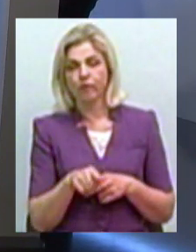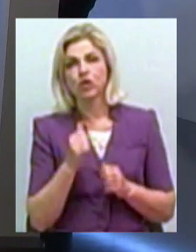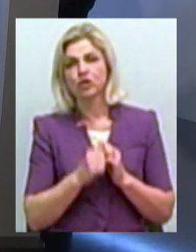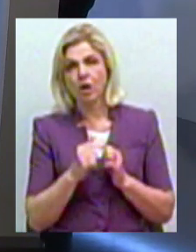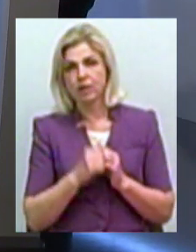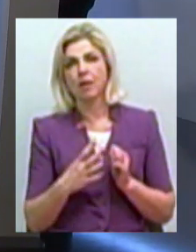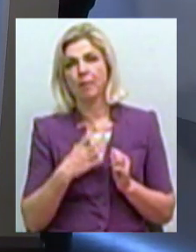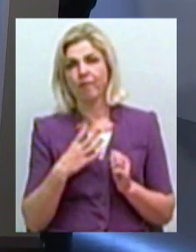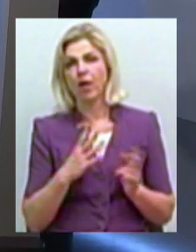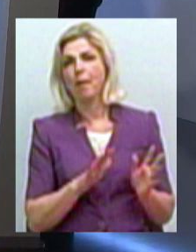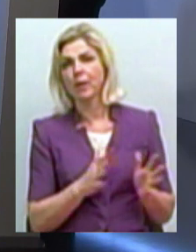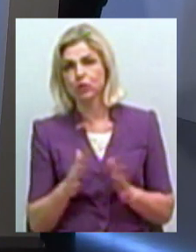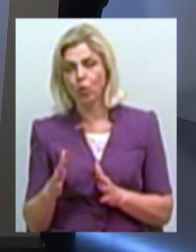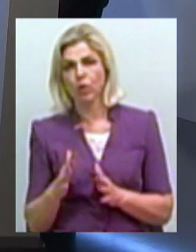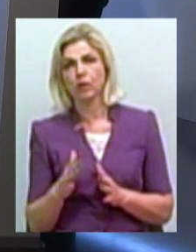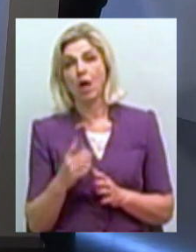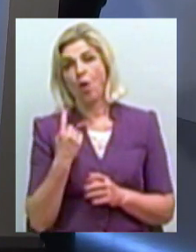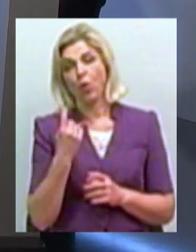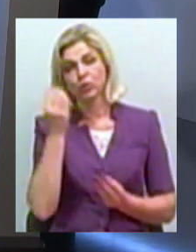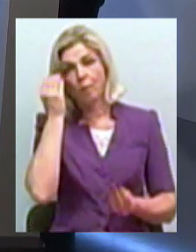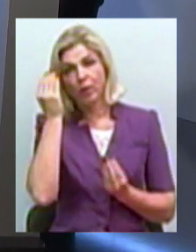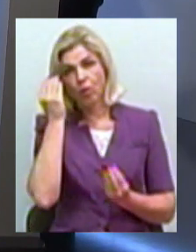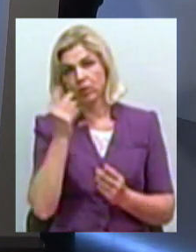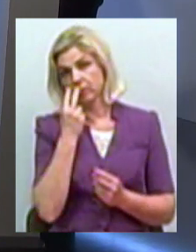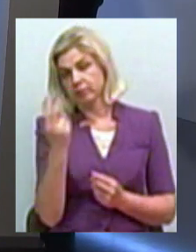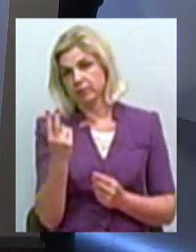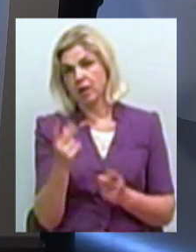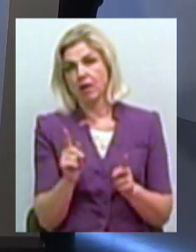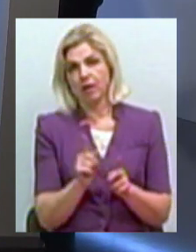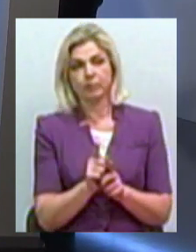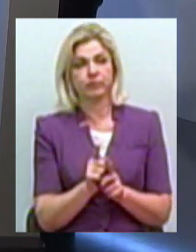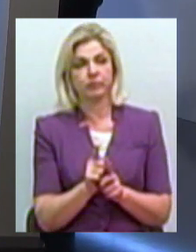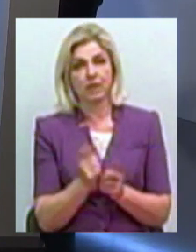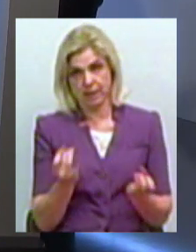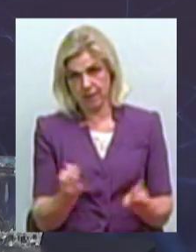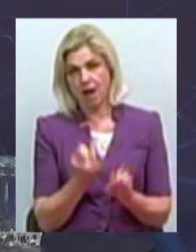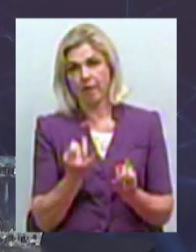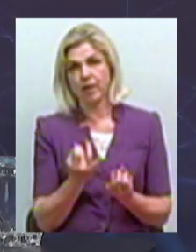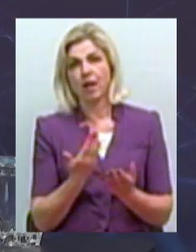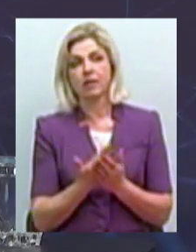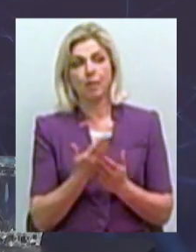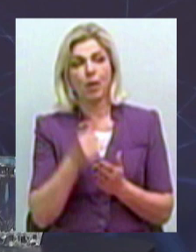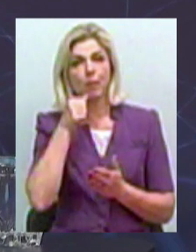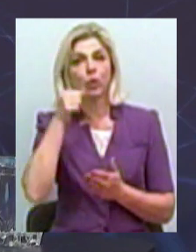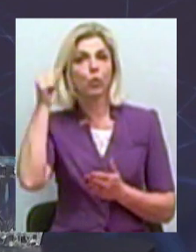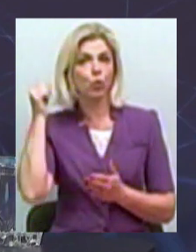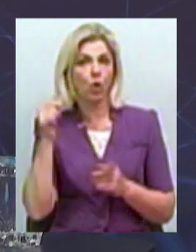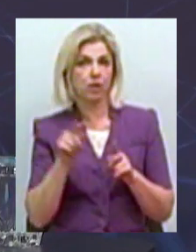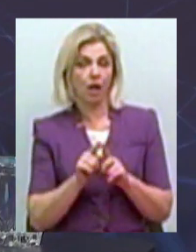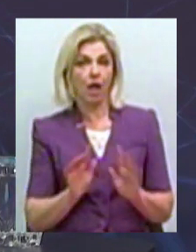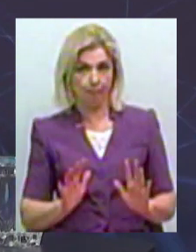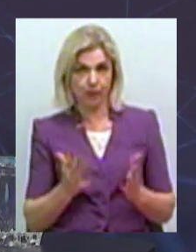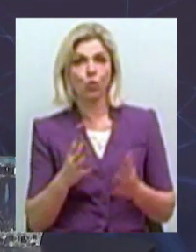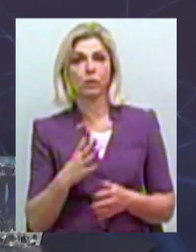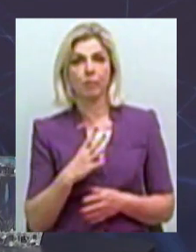бувають такі епізоди, вони з одного погляду начебто такі цікаві. Цікаві, ось у нас по минулому році був такий епізод, коли